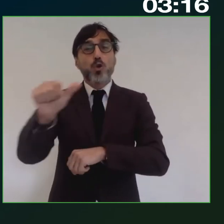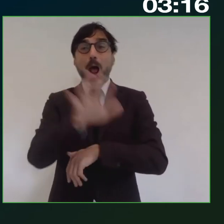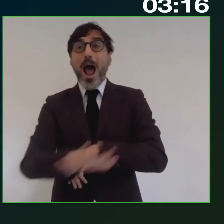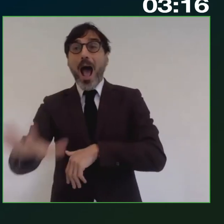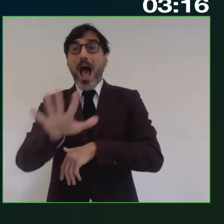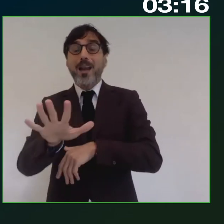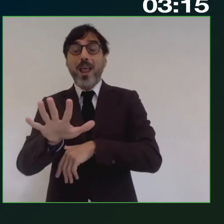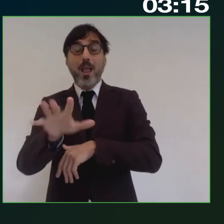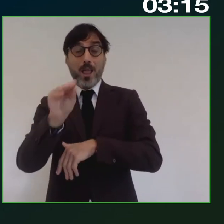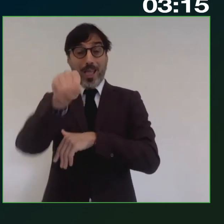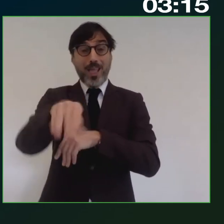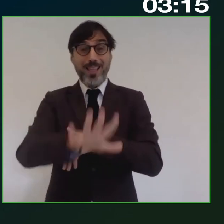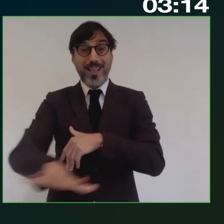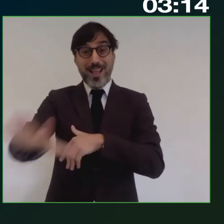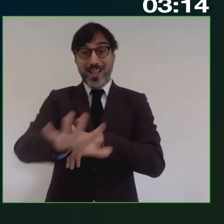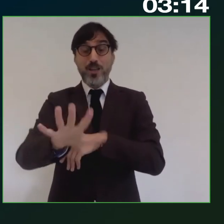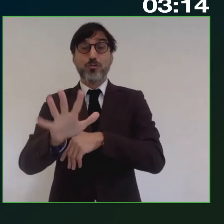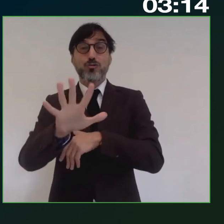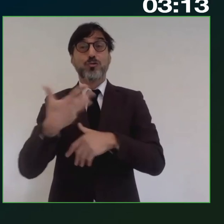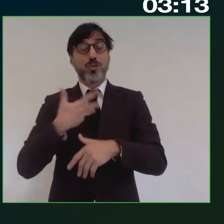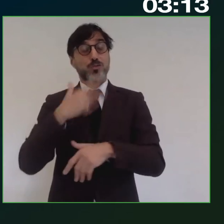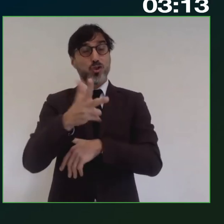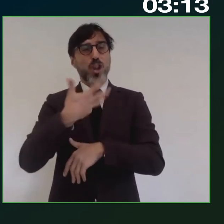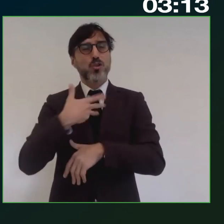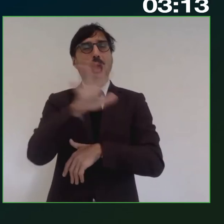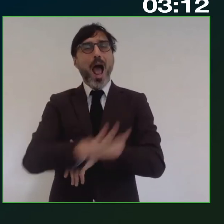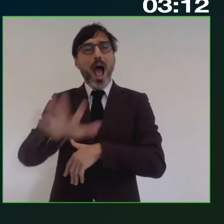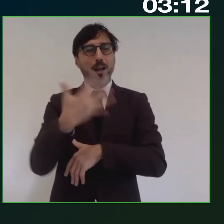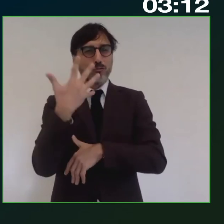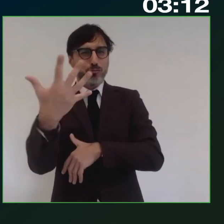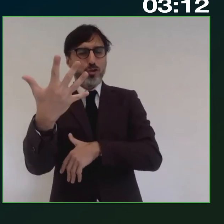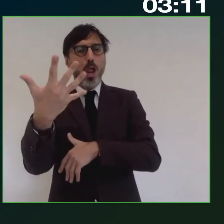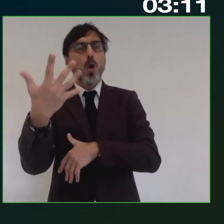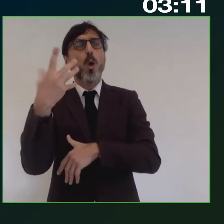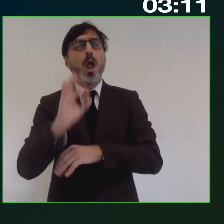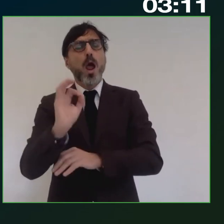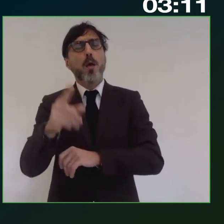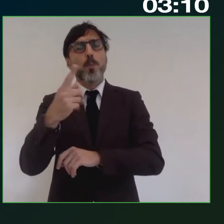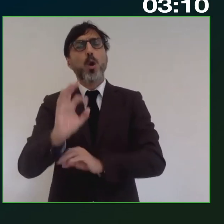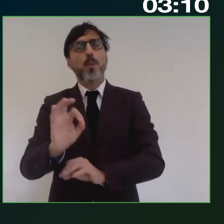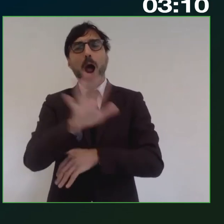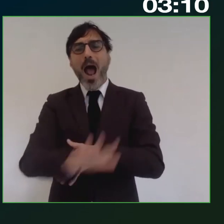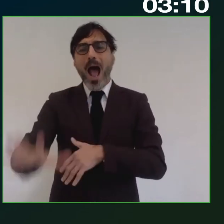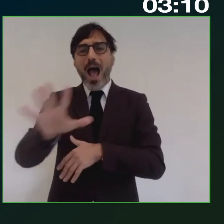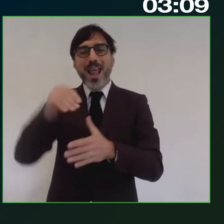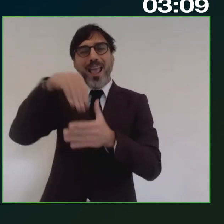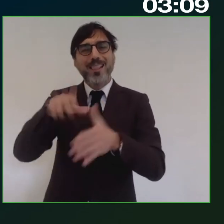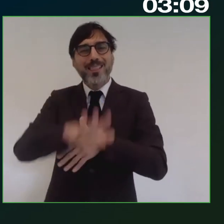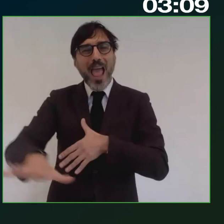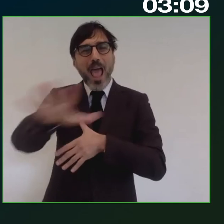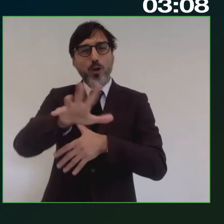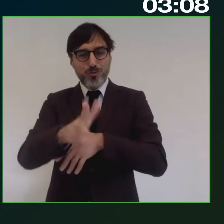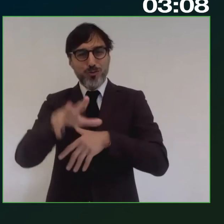interne, perché da noi sono state individuate in cinque aree, ma tutto quello che ruota intorno alle aree interne e che possa